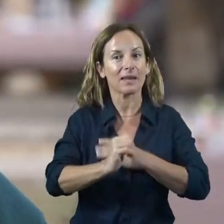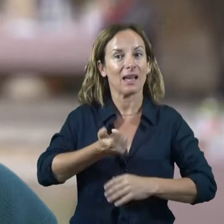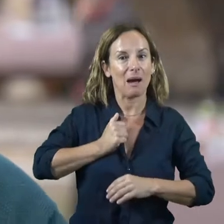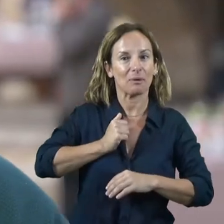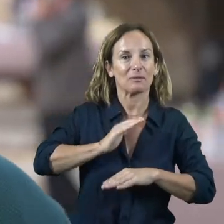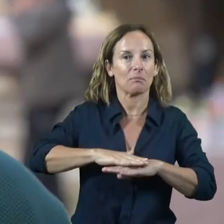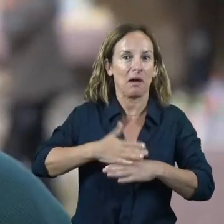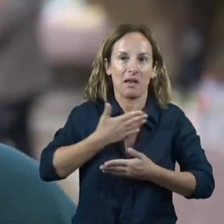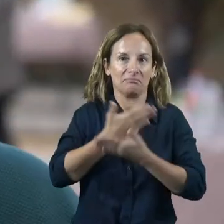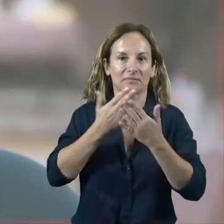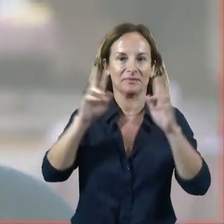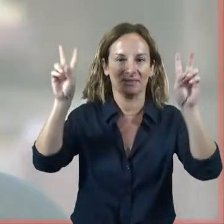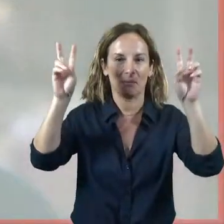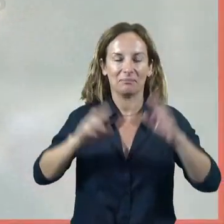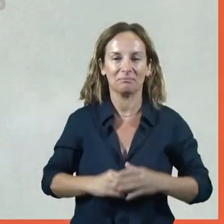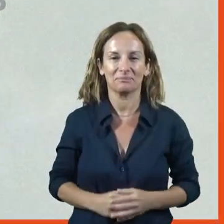aprofitar-lo per qualsevol altra cosa.